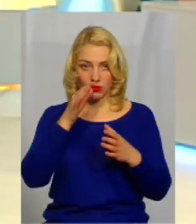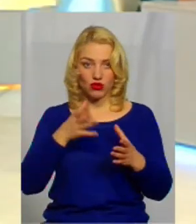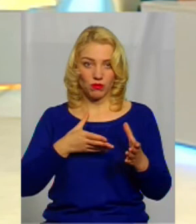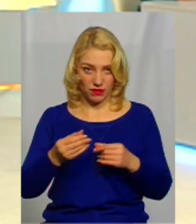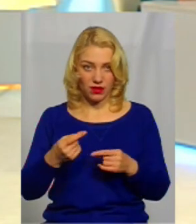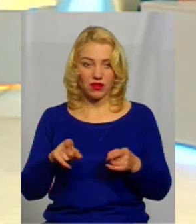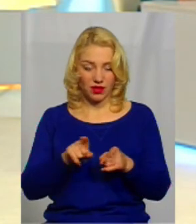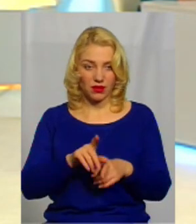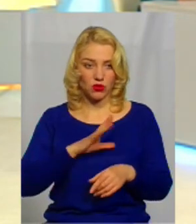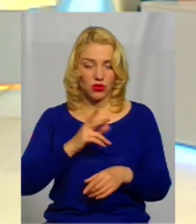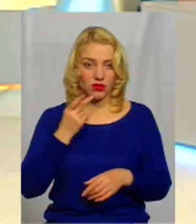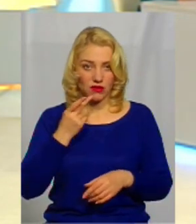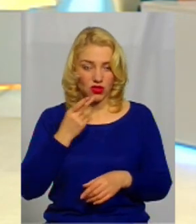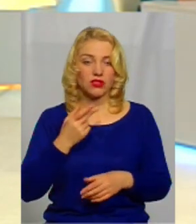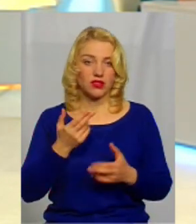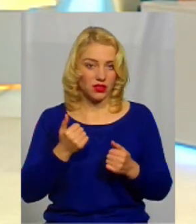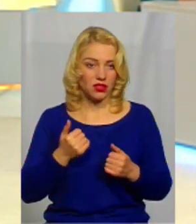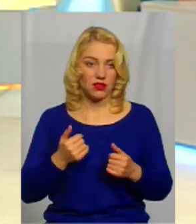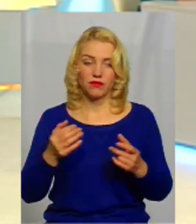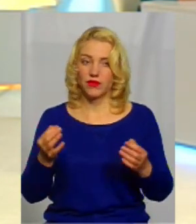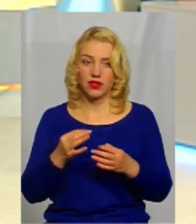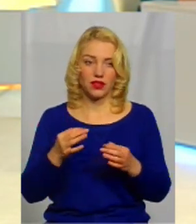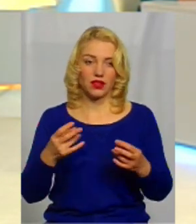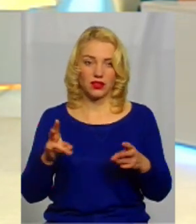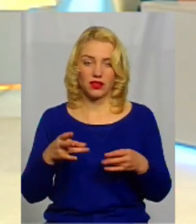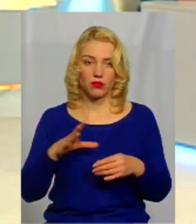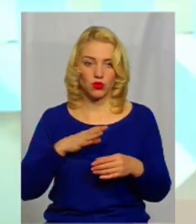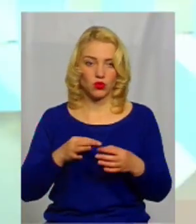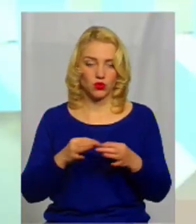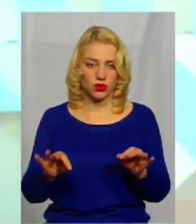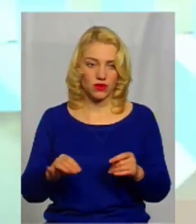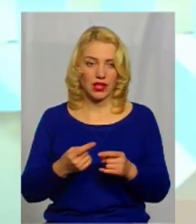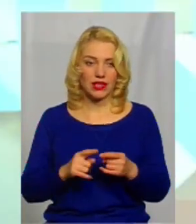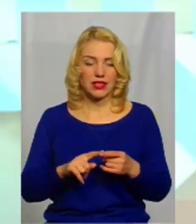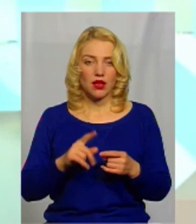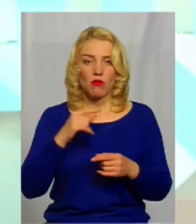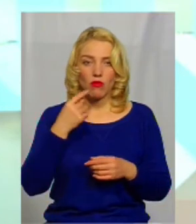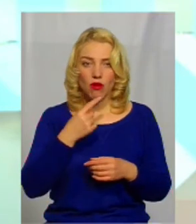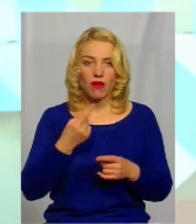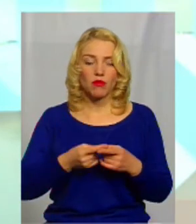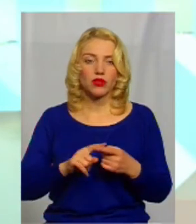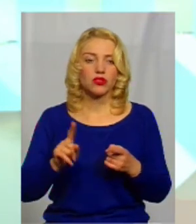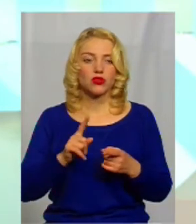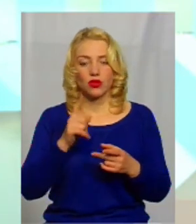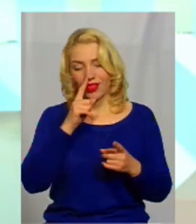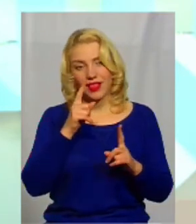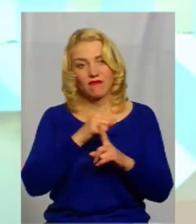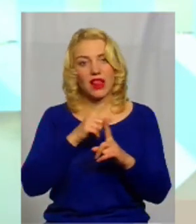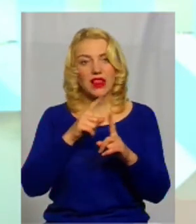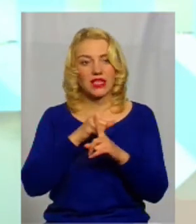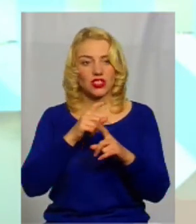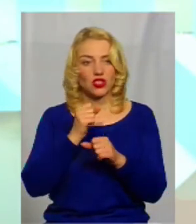було завжди, так? Ну, так. Ніяких не треба було дозволів. Ну, це, я б, ведомо, про те, що невеличке